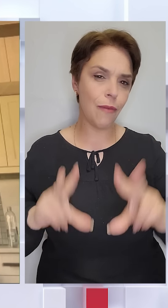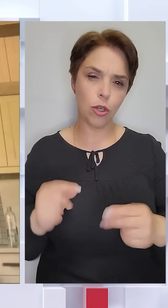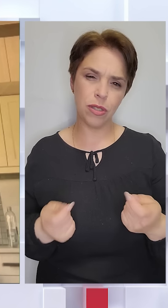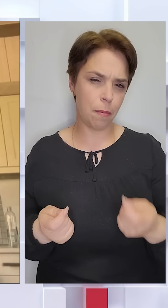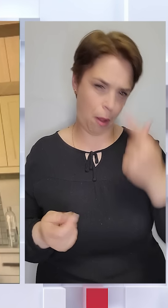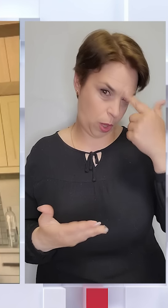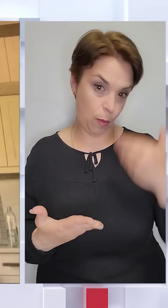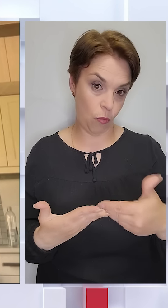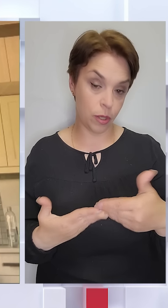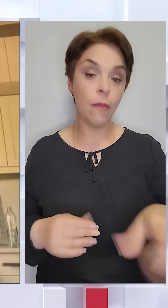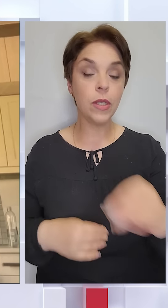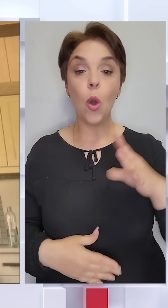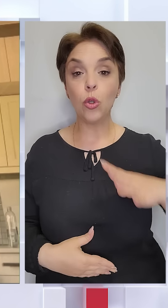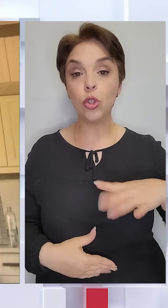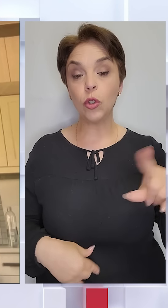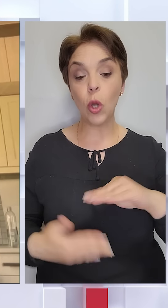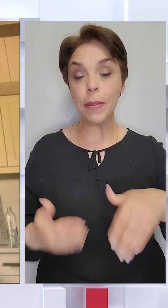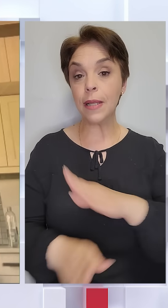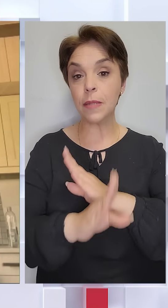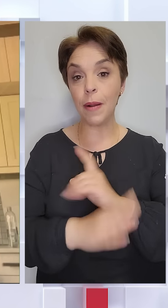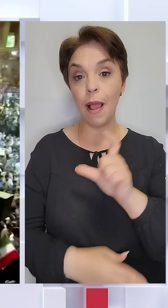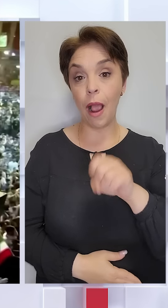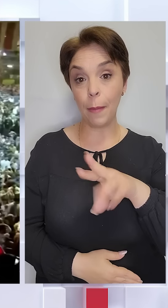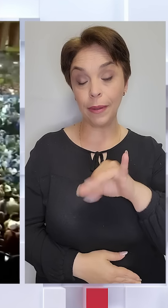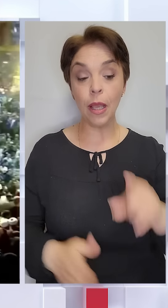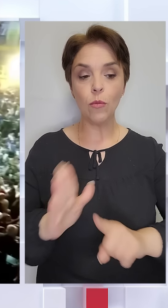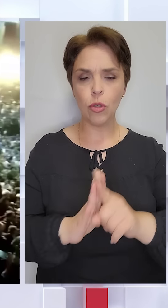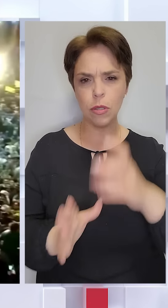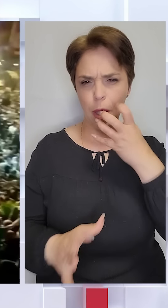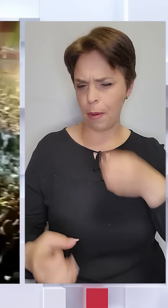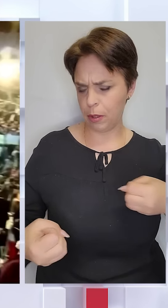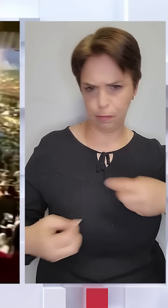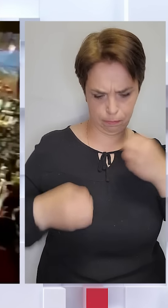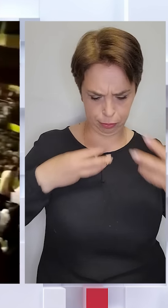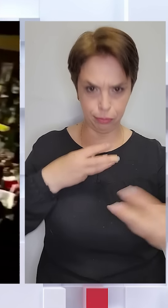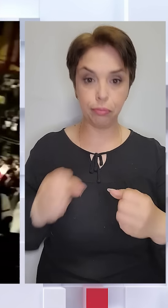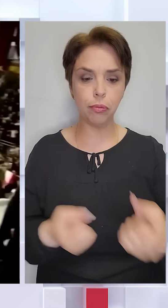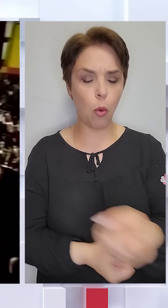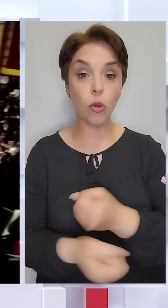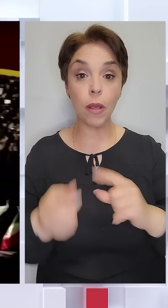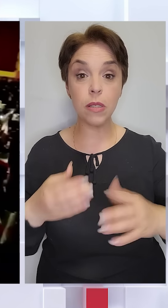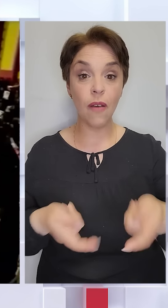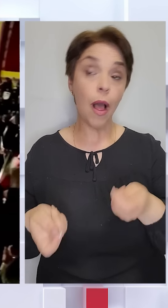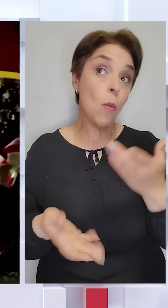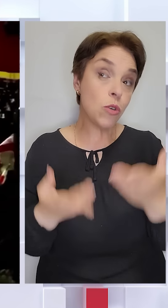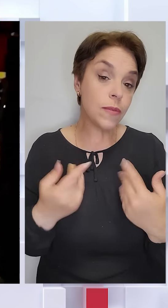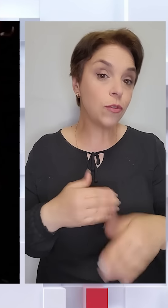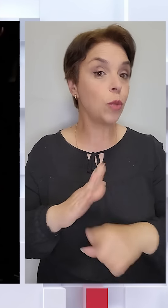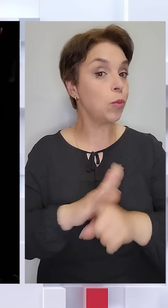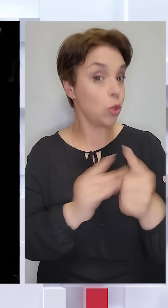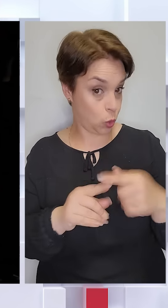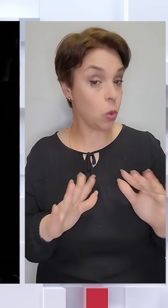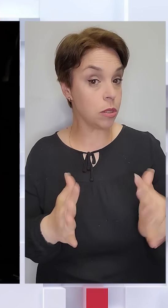ймовірним. Ми всі очікували, що після смерті Хаминеї почнеться запекла боротьба за владу. Можливо, це вже почалося із цього